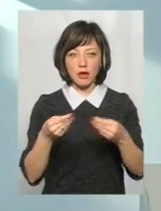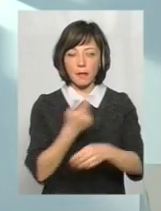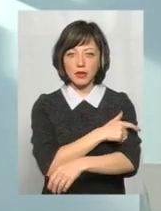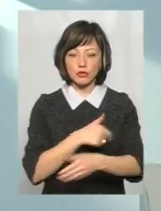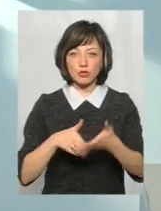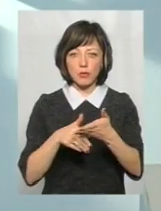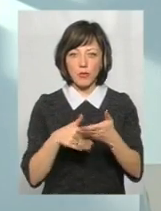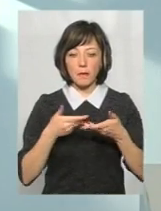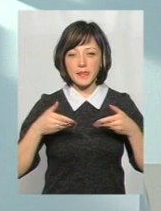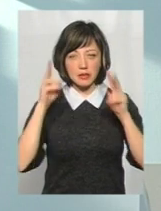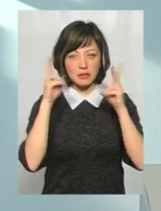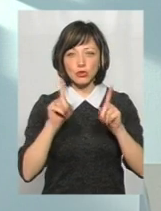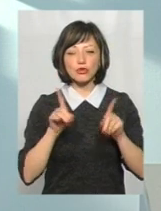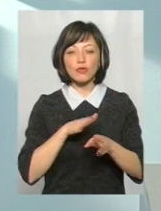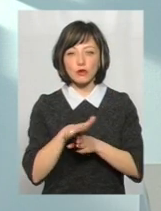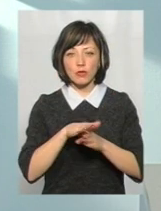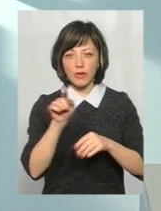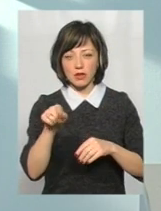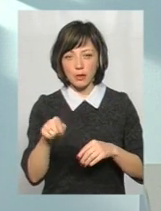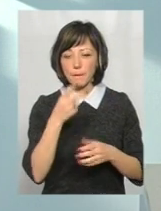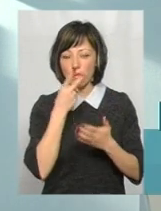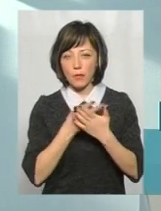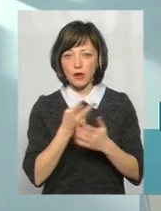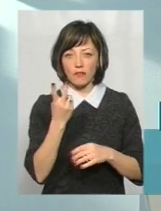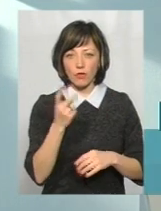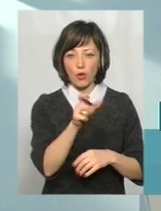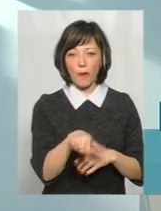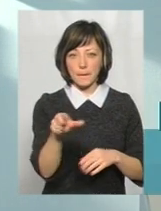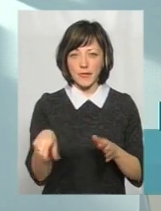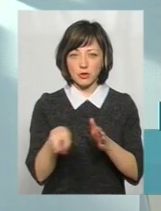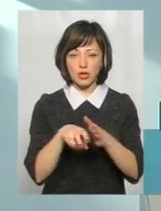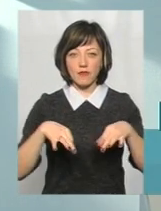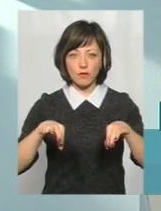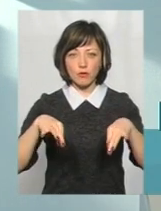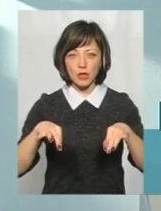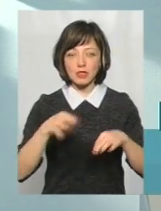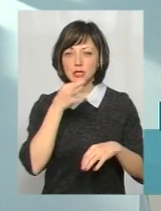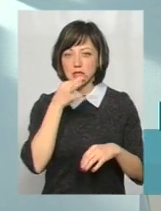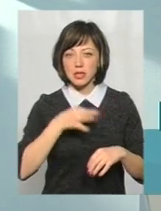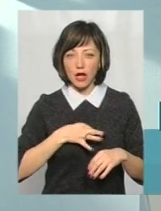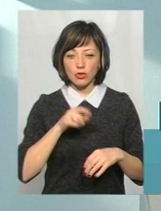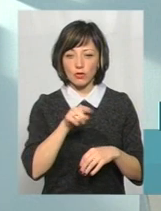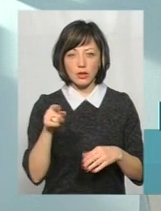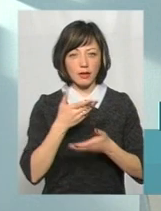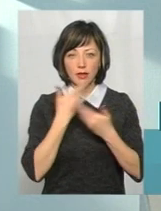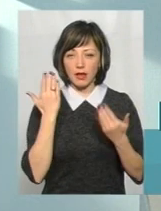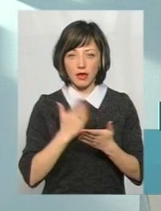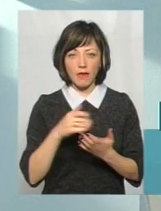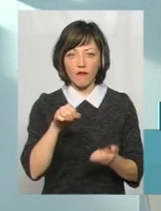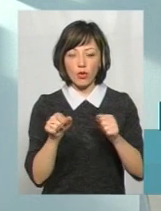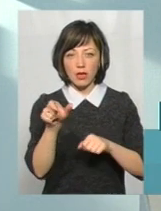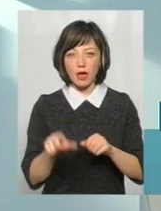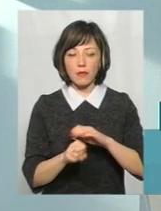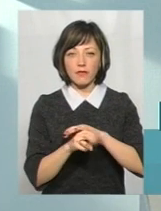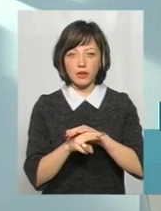допомогу. Ми ж не знали, що там відбувається. Побачили двох пасажирів автомобілі, які сказали, що вони не є водіями, а водій